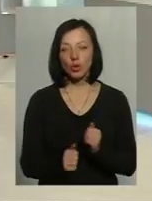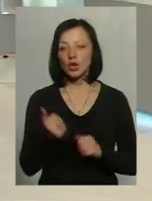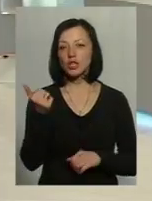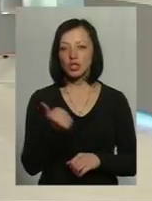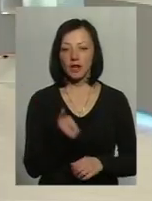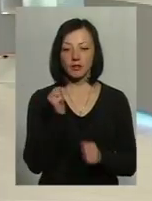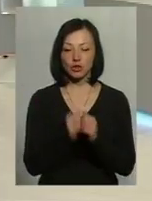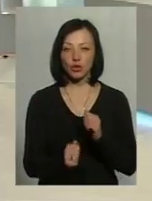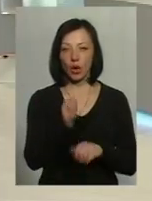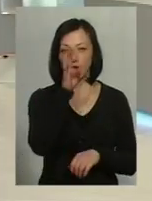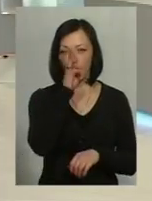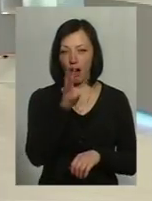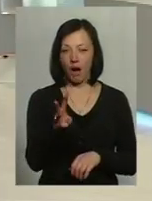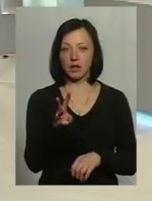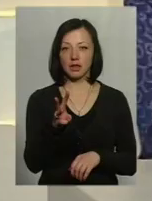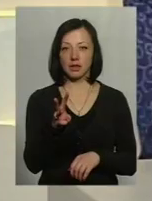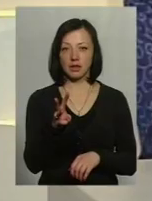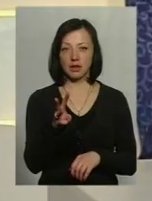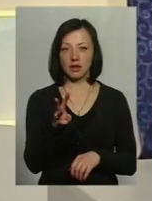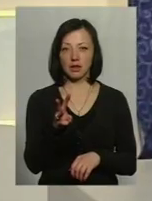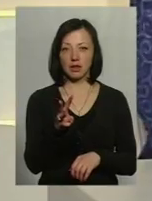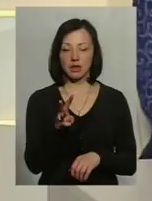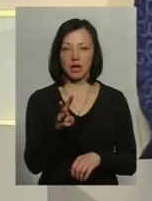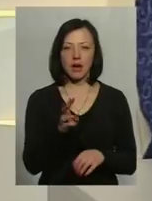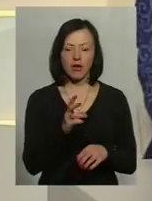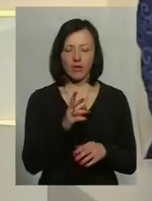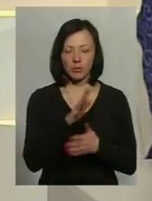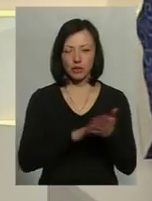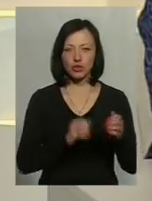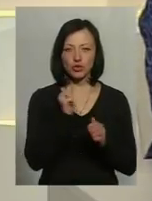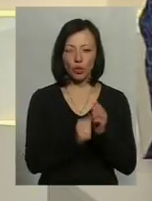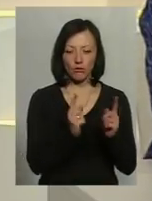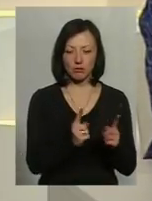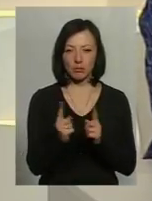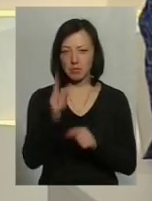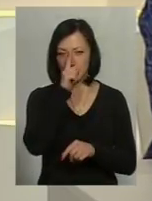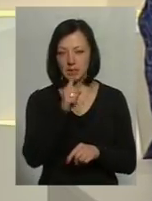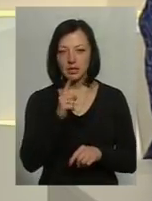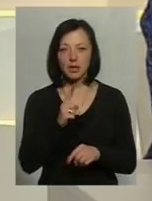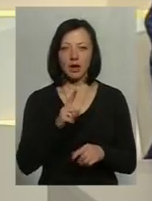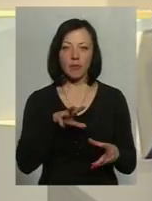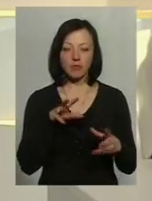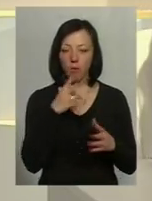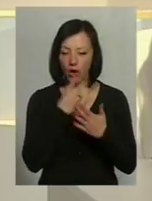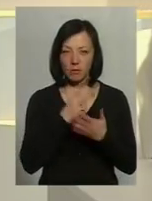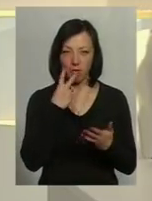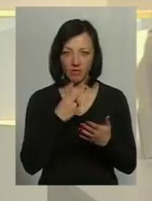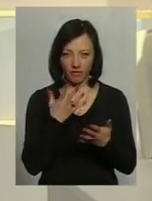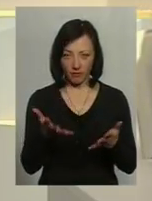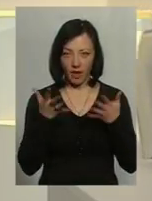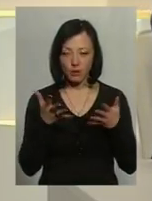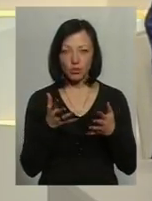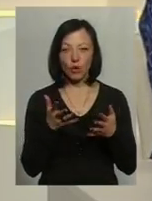щодекадний моніторинг показує вже до яких, можливо, галузей